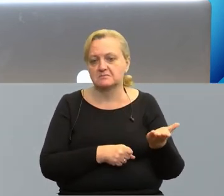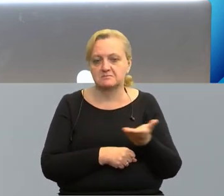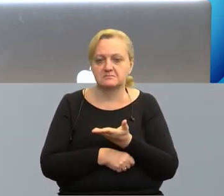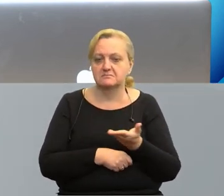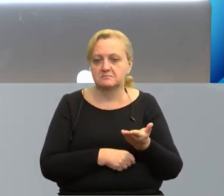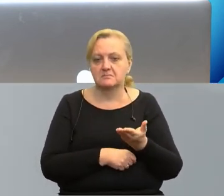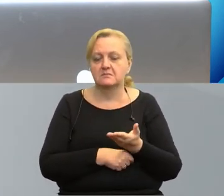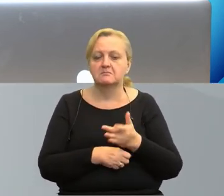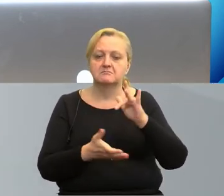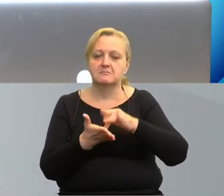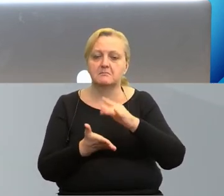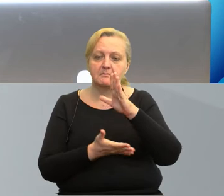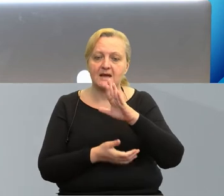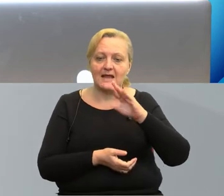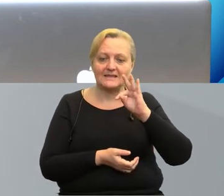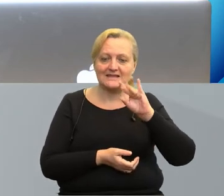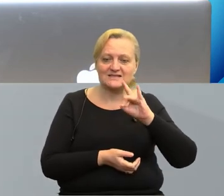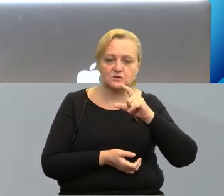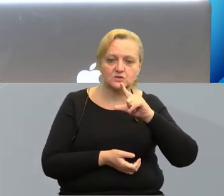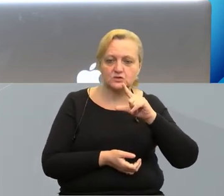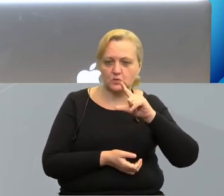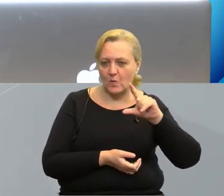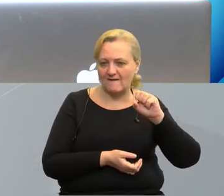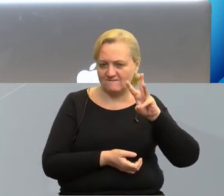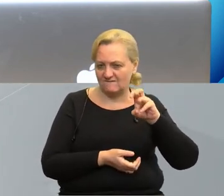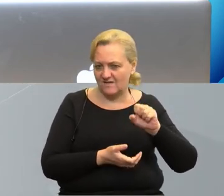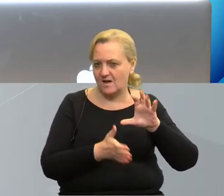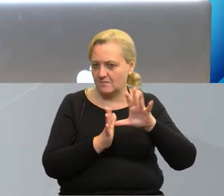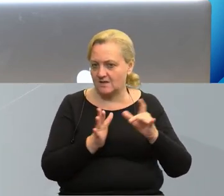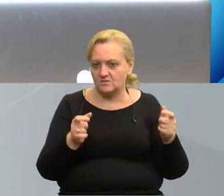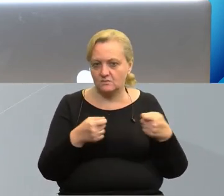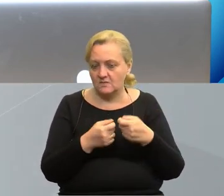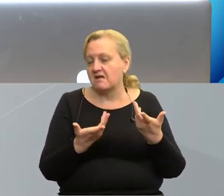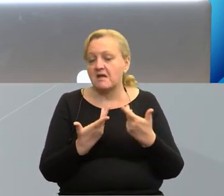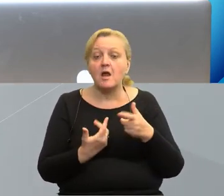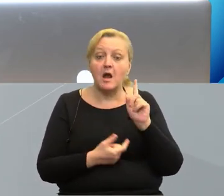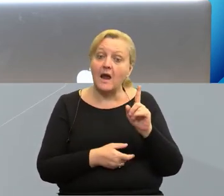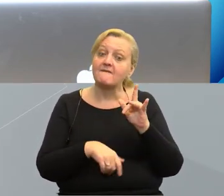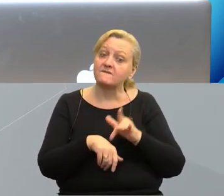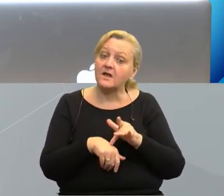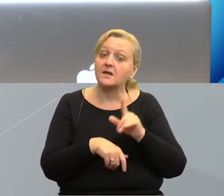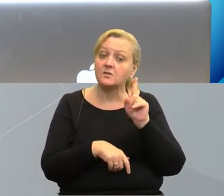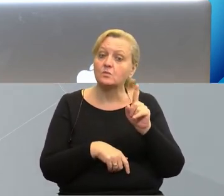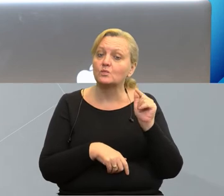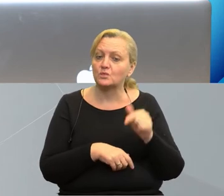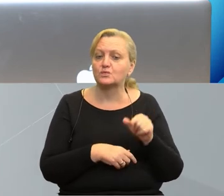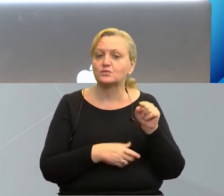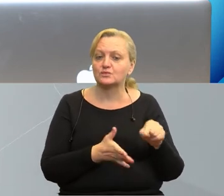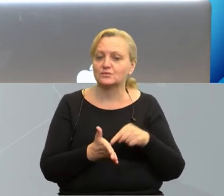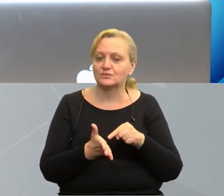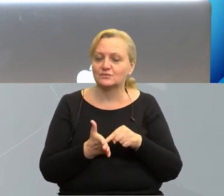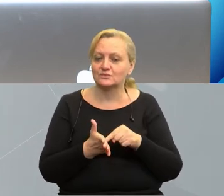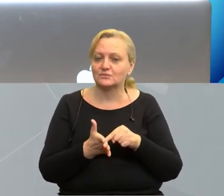Bratysławą pod warunkiem, że te wyniki, efekty projektu będą miały,